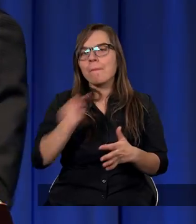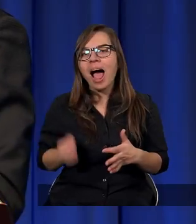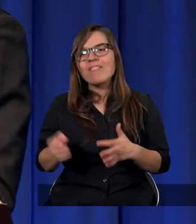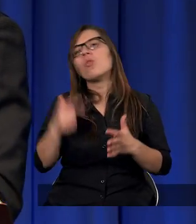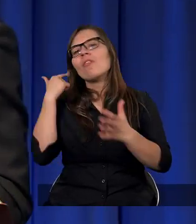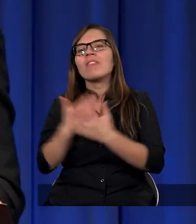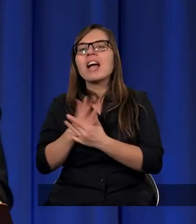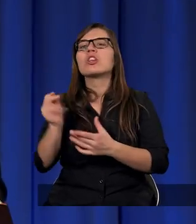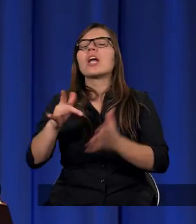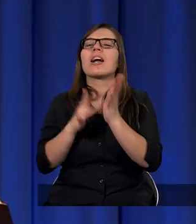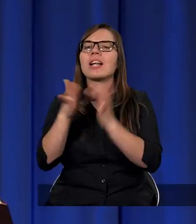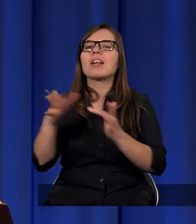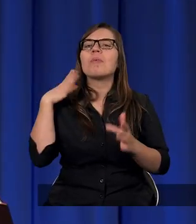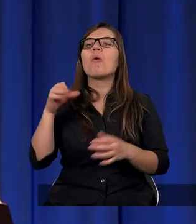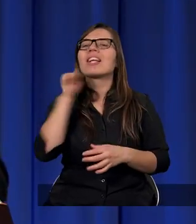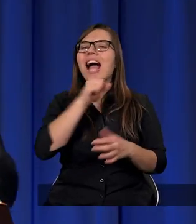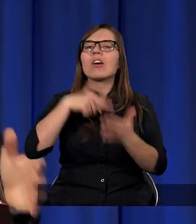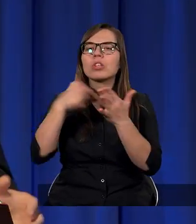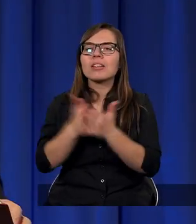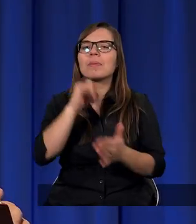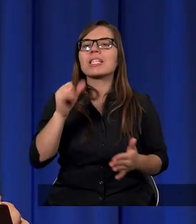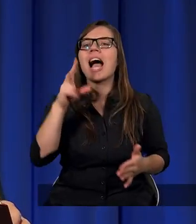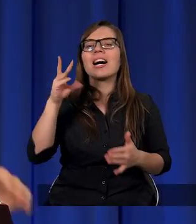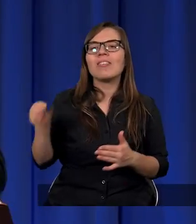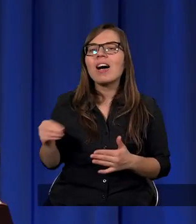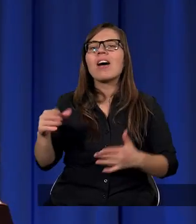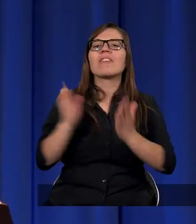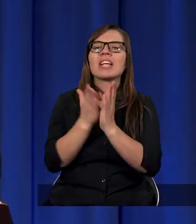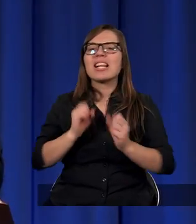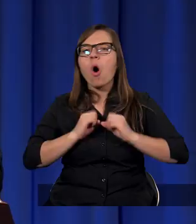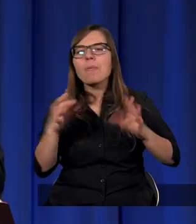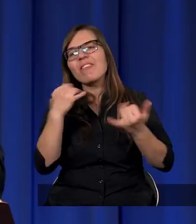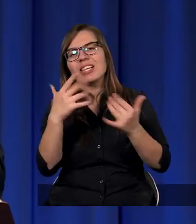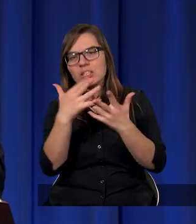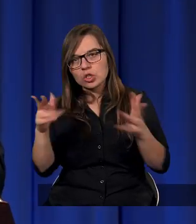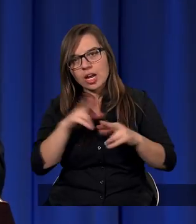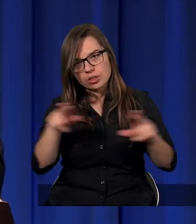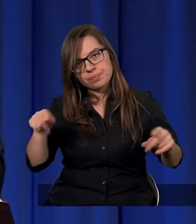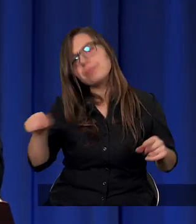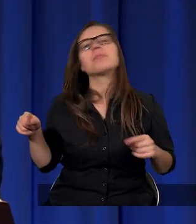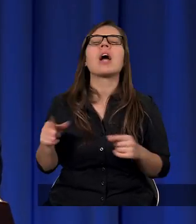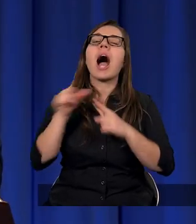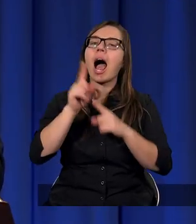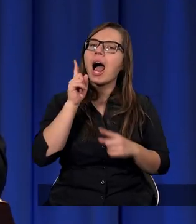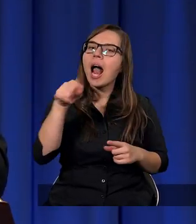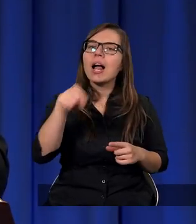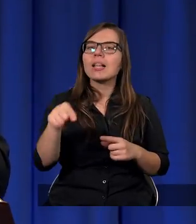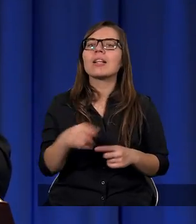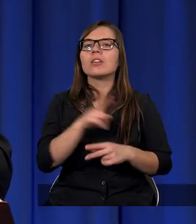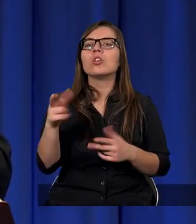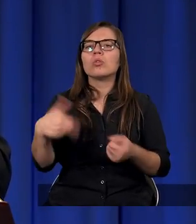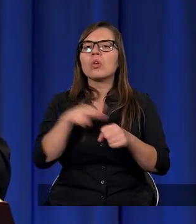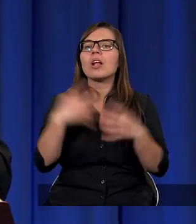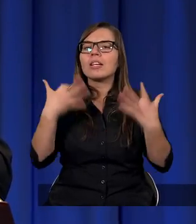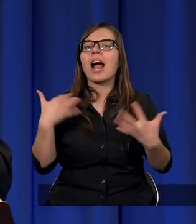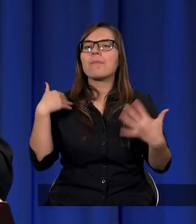w to, że Jezus był starotestamentowym Jachwę. Mamy dużo dowodów w Księdze Objawienia i tak dalej. Ale jedna rzecz, którą chciałem